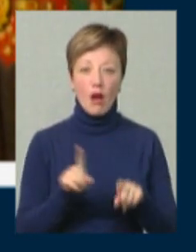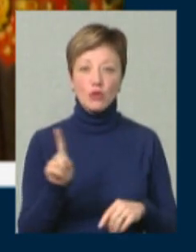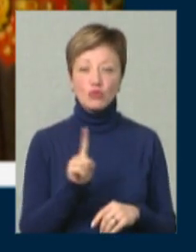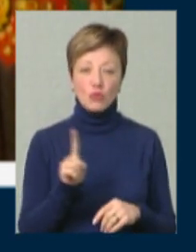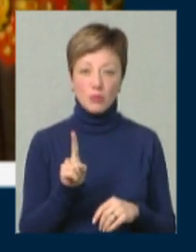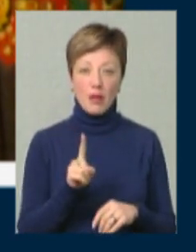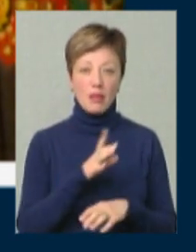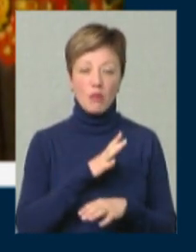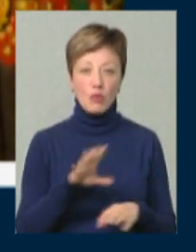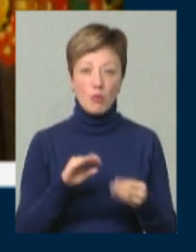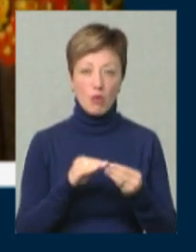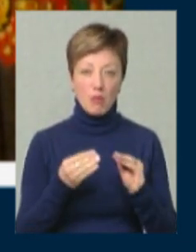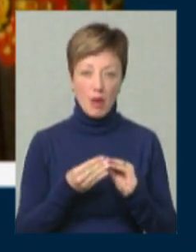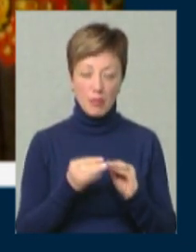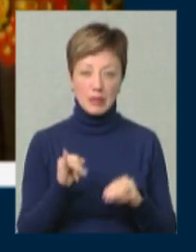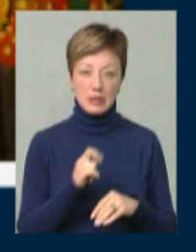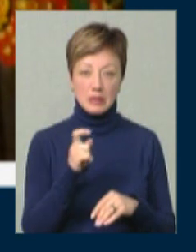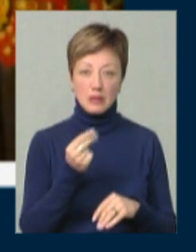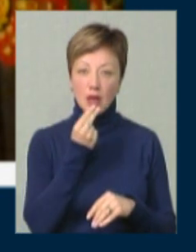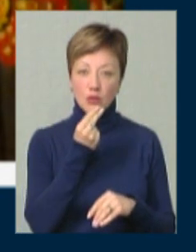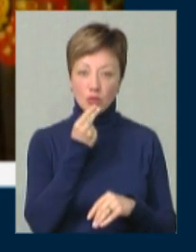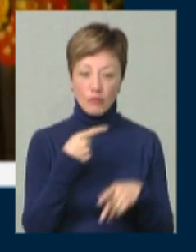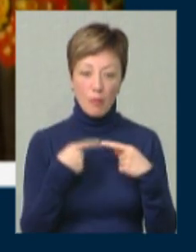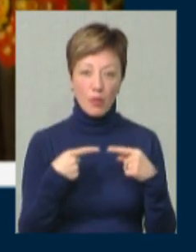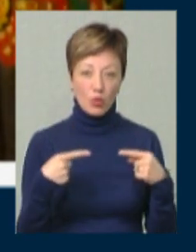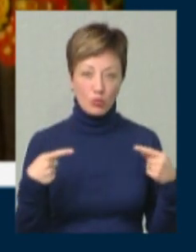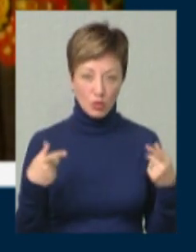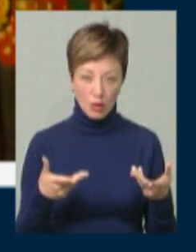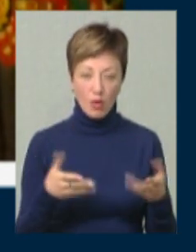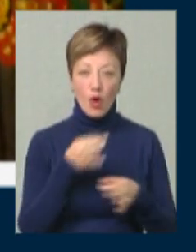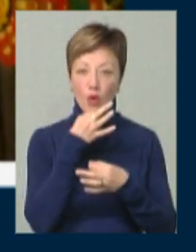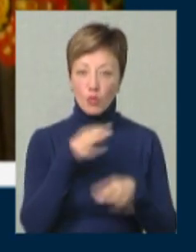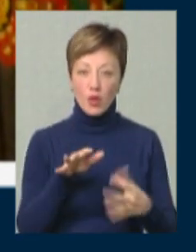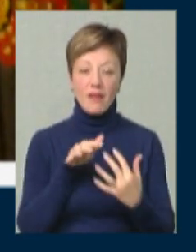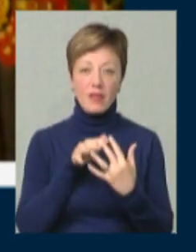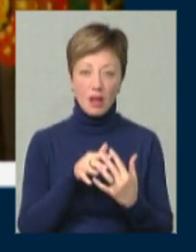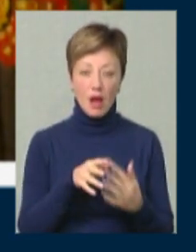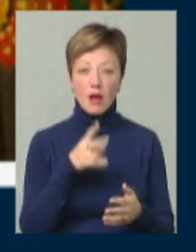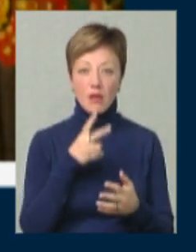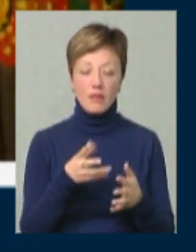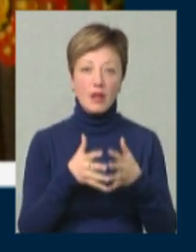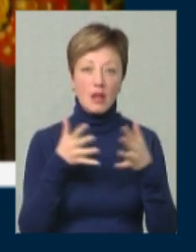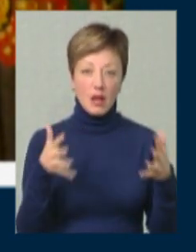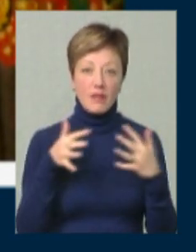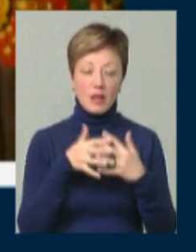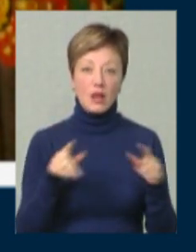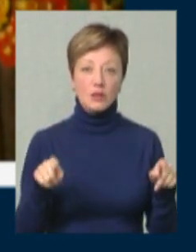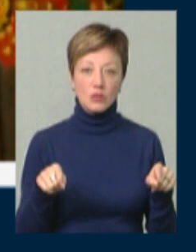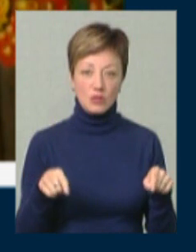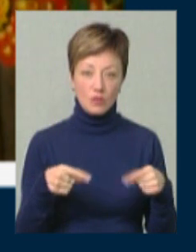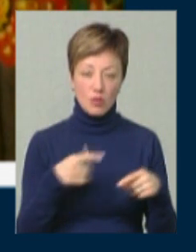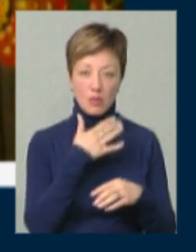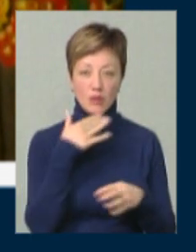не було проблем із харчовими продуктами. Будь-яка війна, тим паче, велика війна, створювала